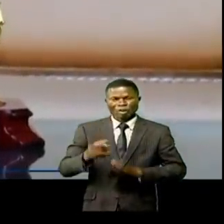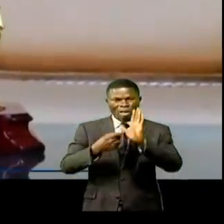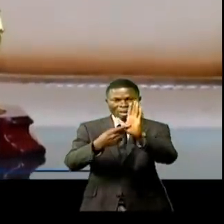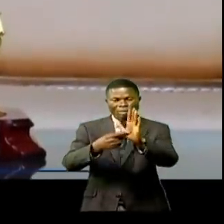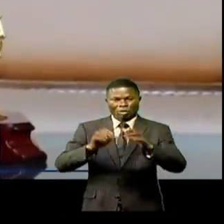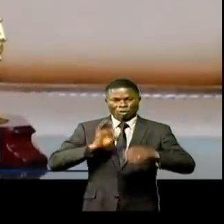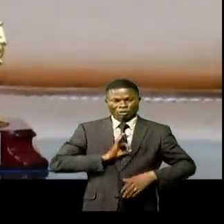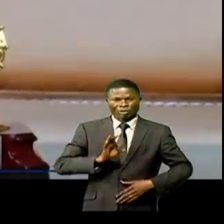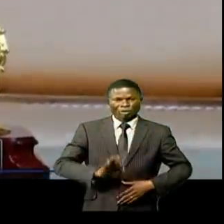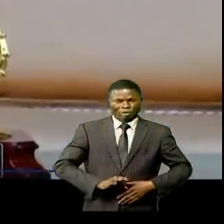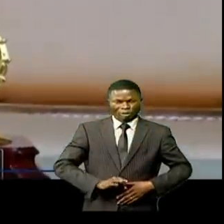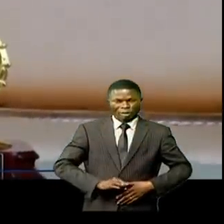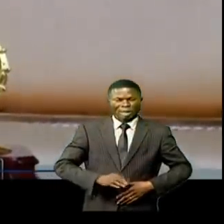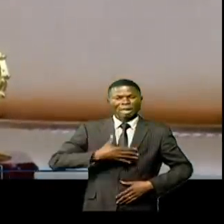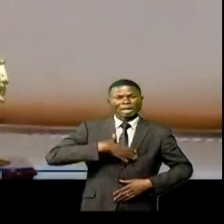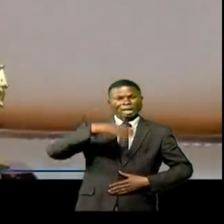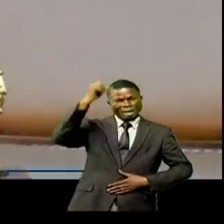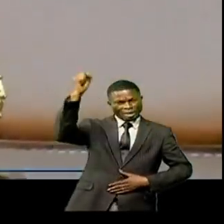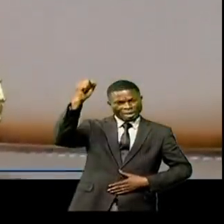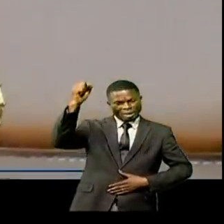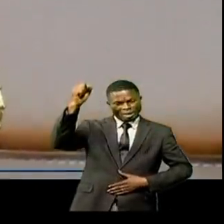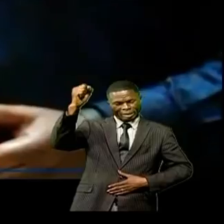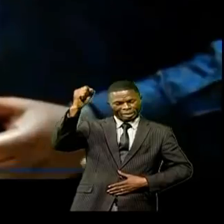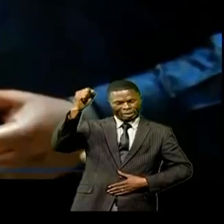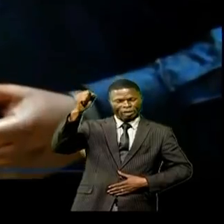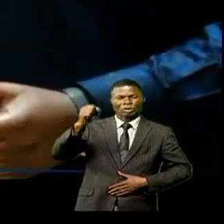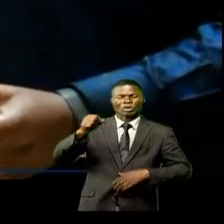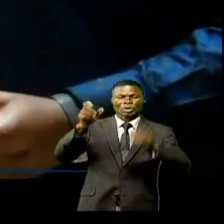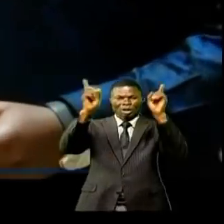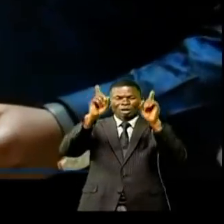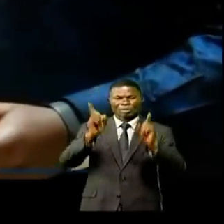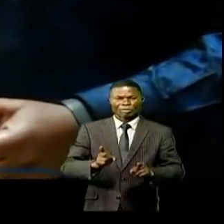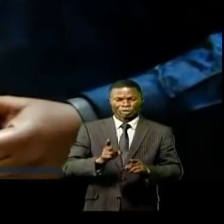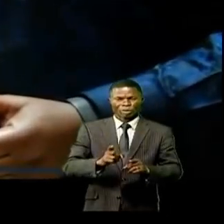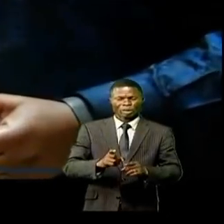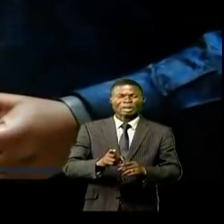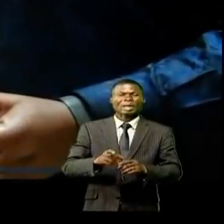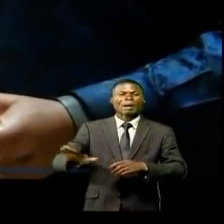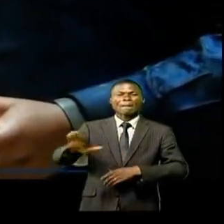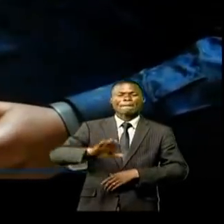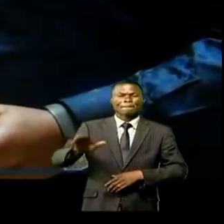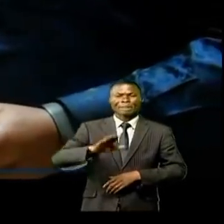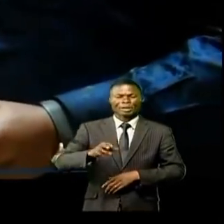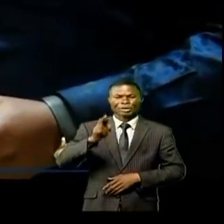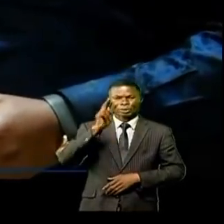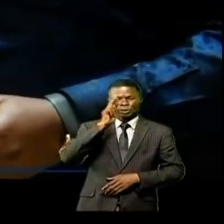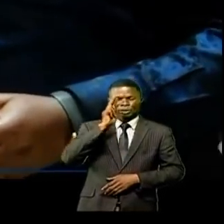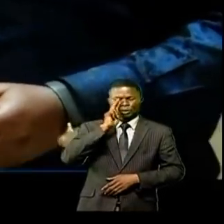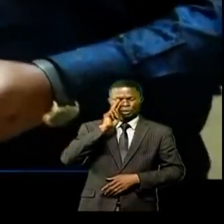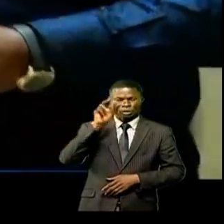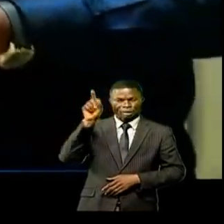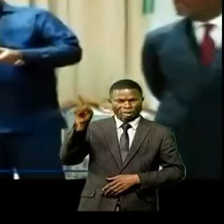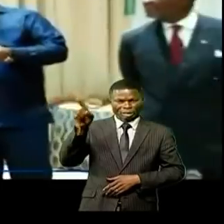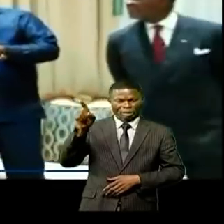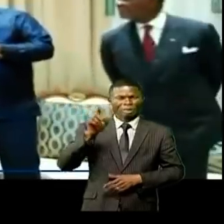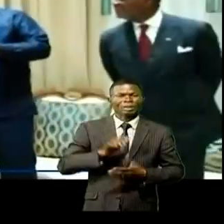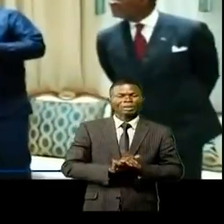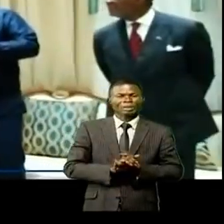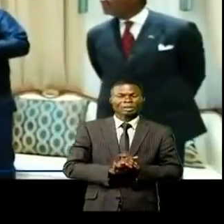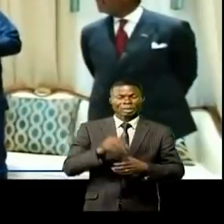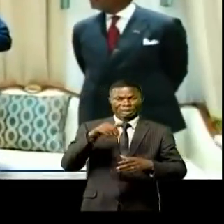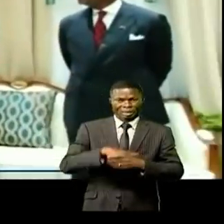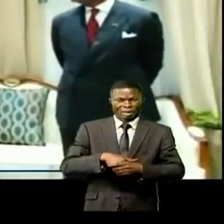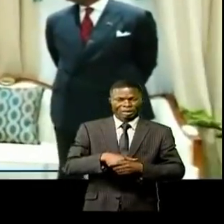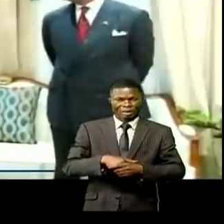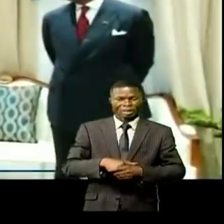son tout dernier trophée de légende africaine issu aux awardes organisées il y a deux mois au Nigeria. A travers